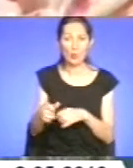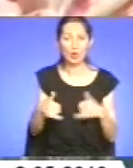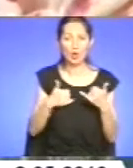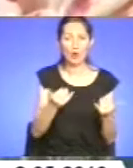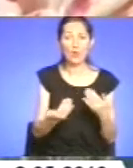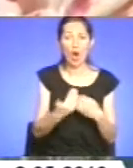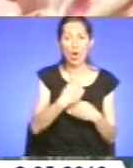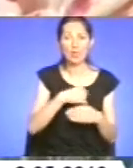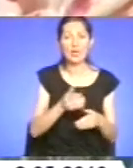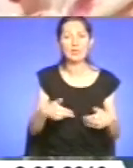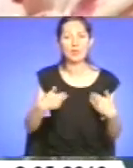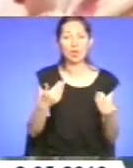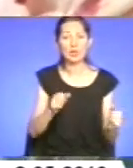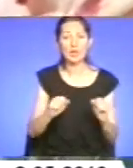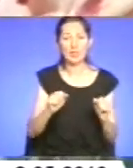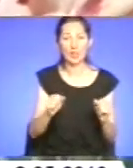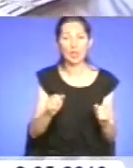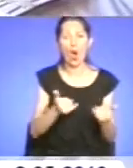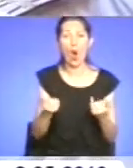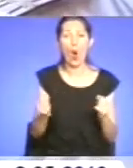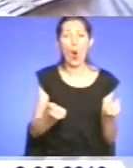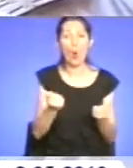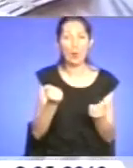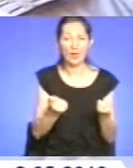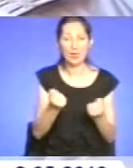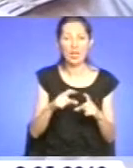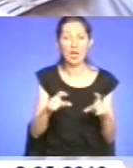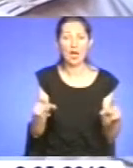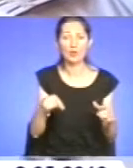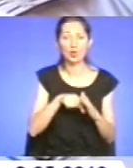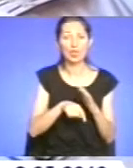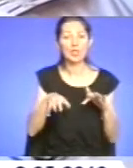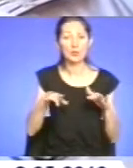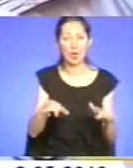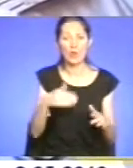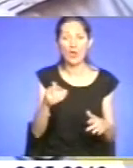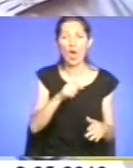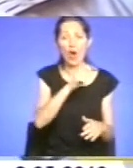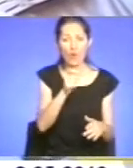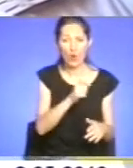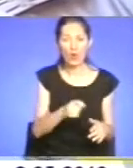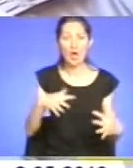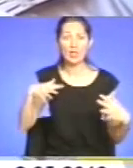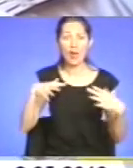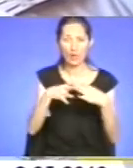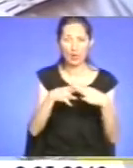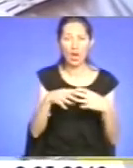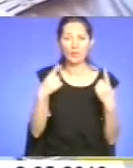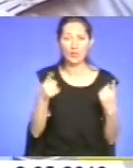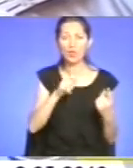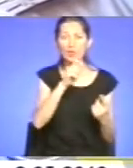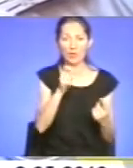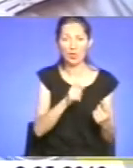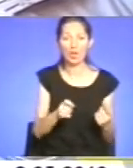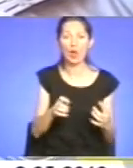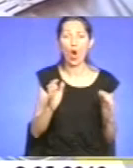керівники обласного управління внутрішніх справ. Ви воювали на фронтах Великої вітчизняної війни, охороняли порядок, знищували ворога